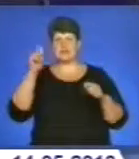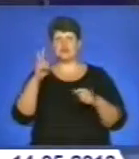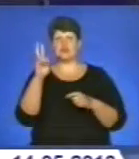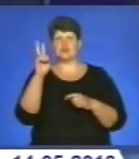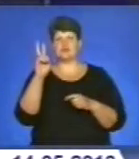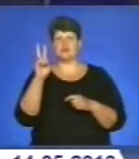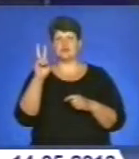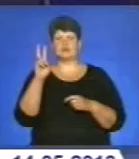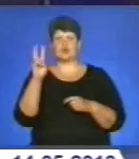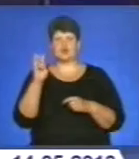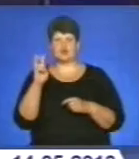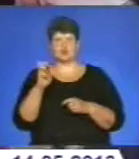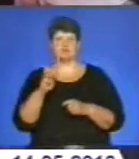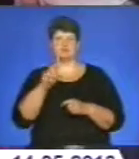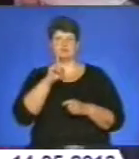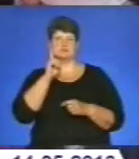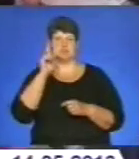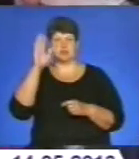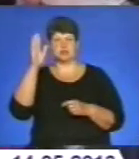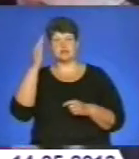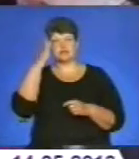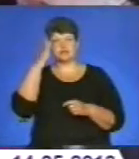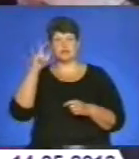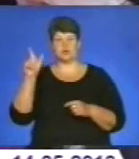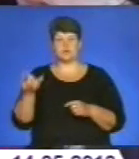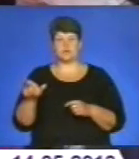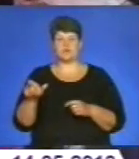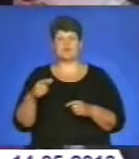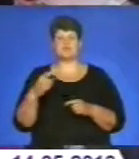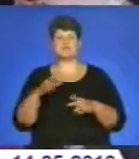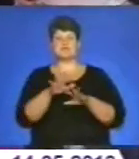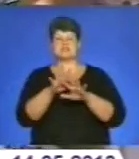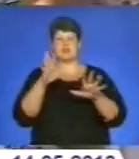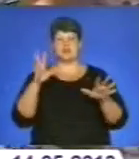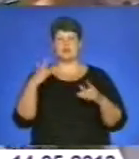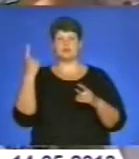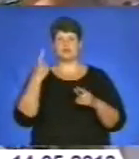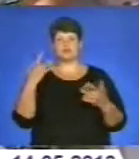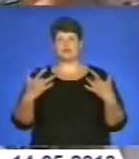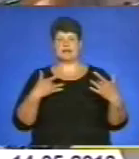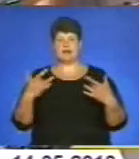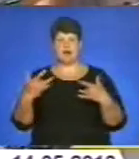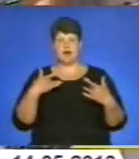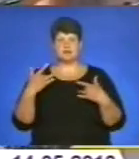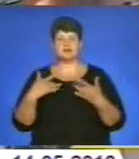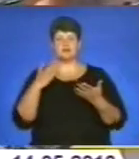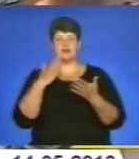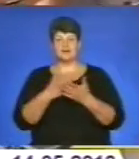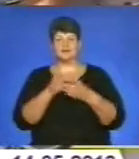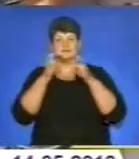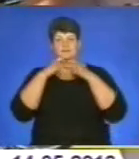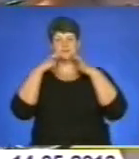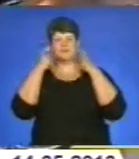юних інтелектуалів. У залі обласного драматичного академічного театру квітнуть посмішки і